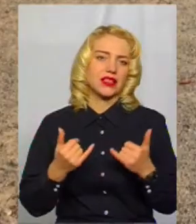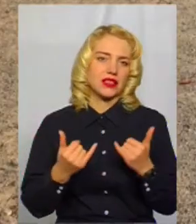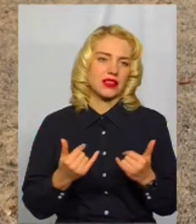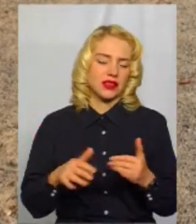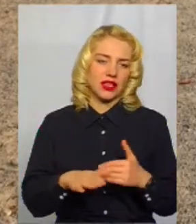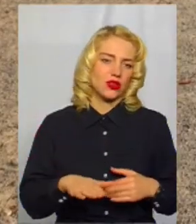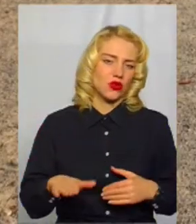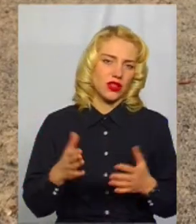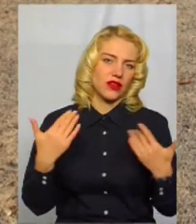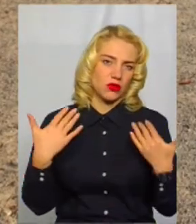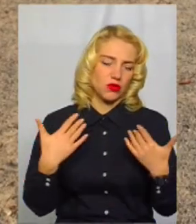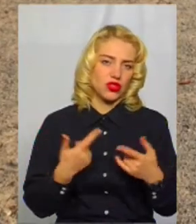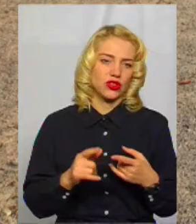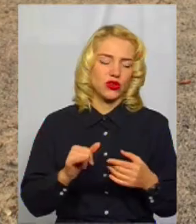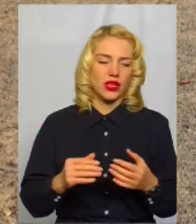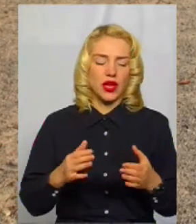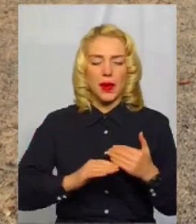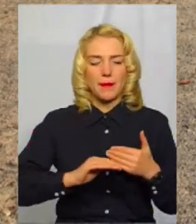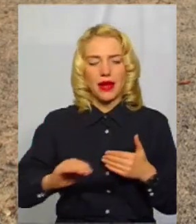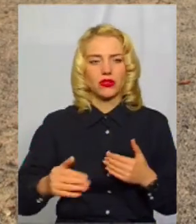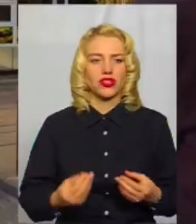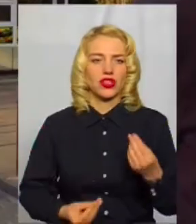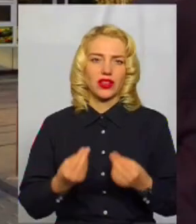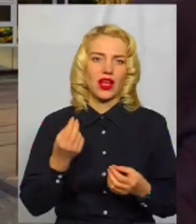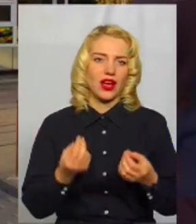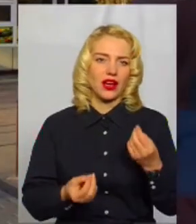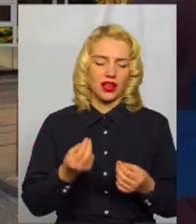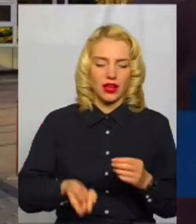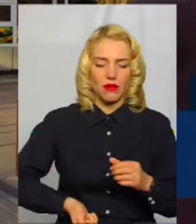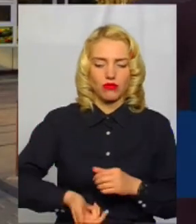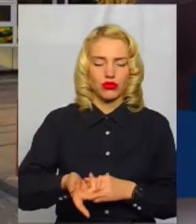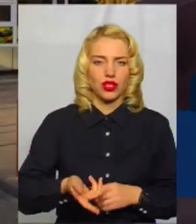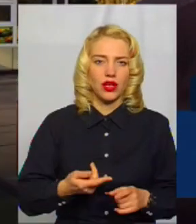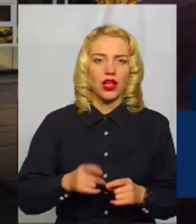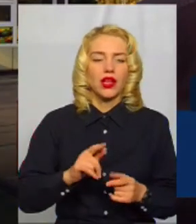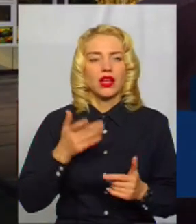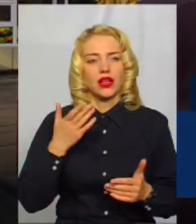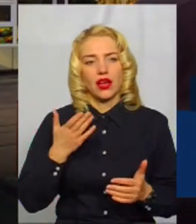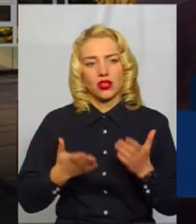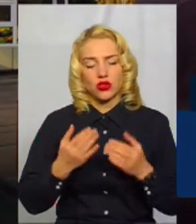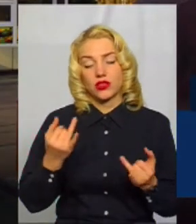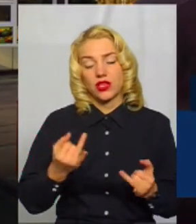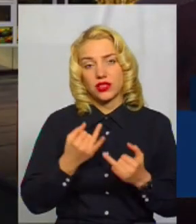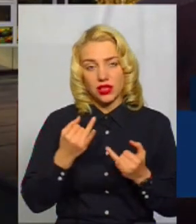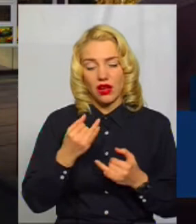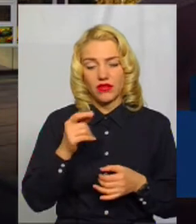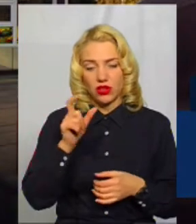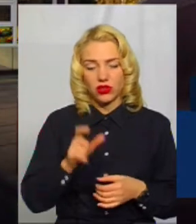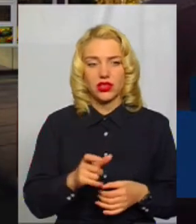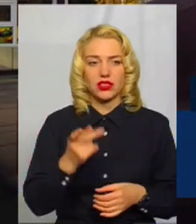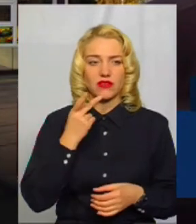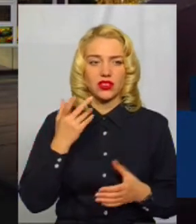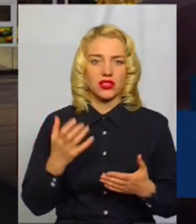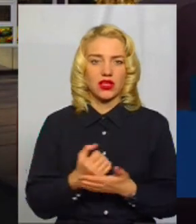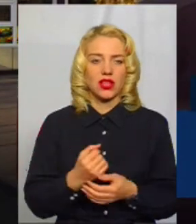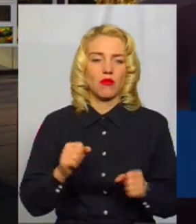відпочинку, та майданчик для гри в боче на стадіоні «Локомотив». Якщо людина зацікавлена, то вона завжди знайде можливість